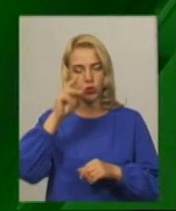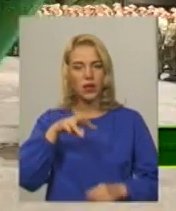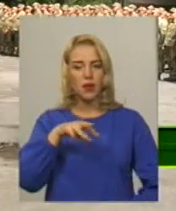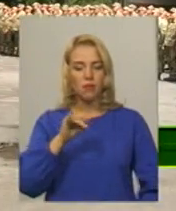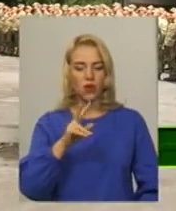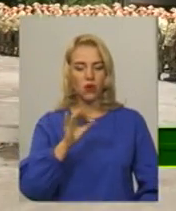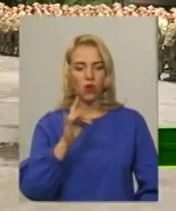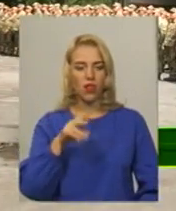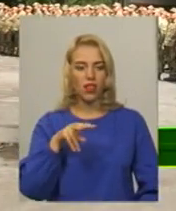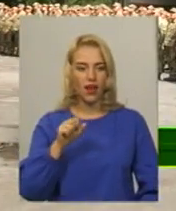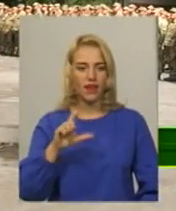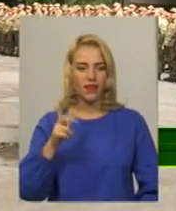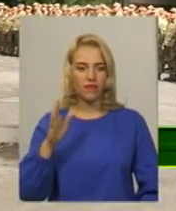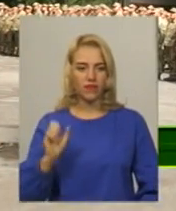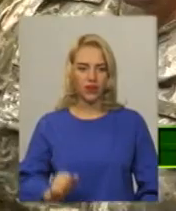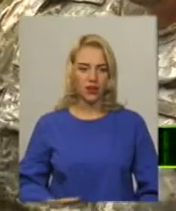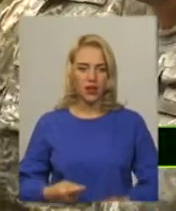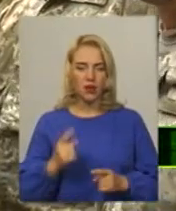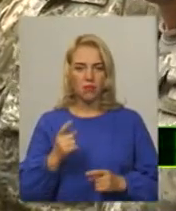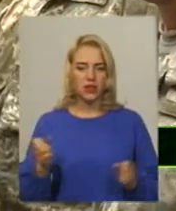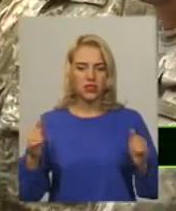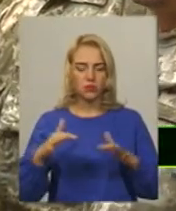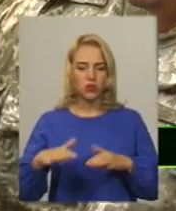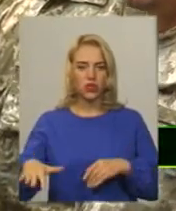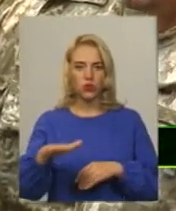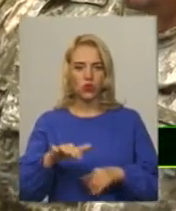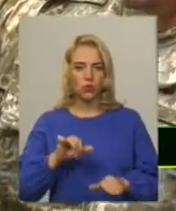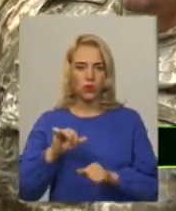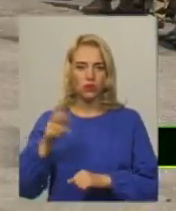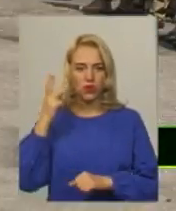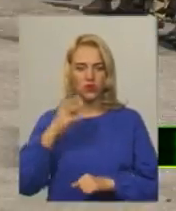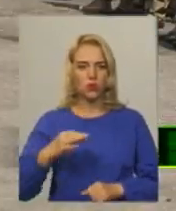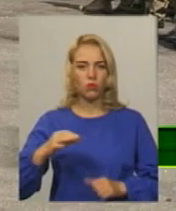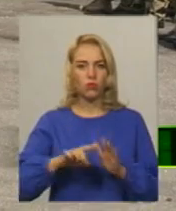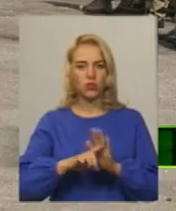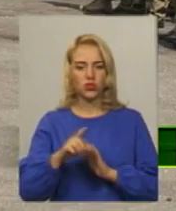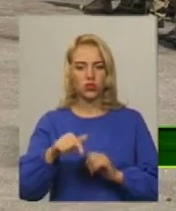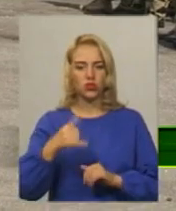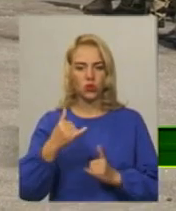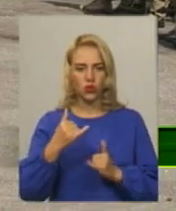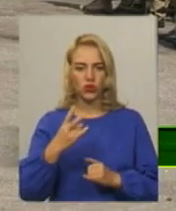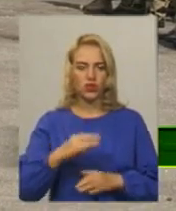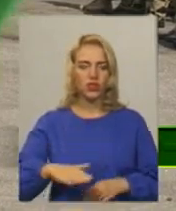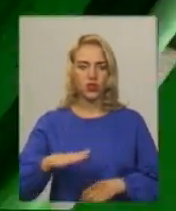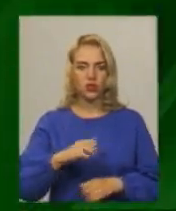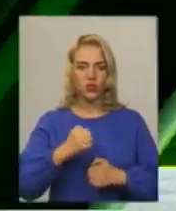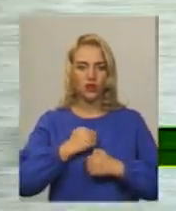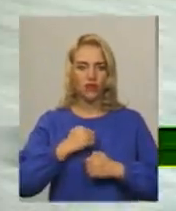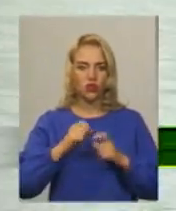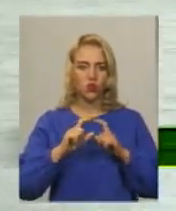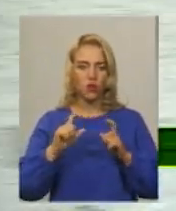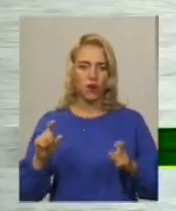Перші збори бригади територіальної оборони Хмельницької області розпочалися сьогодні на території обласного військомату